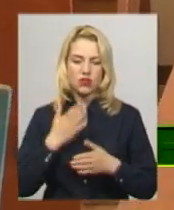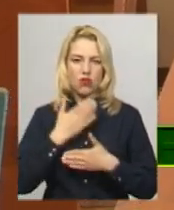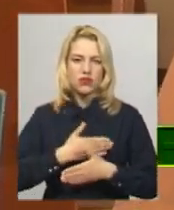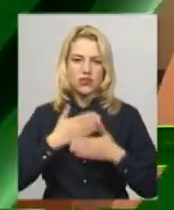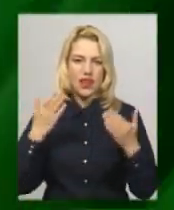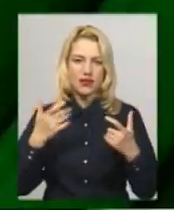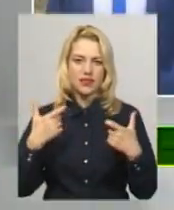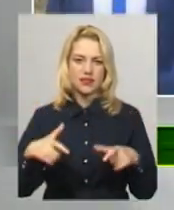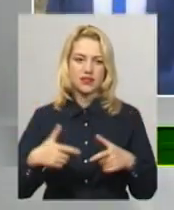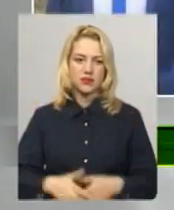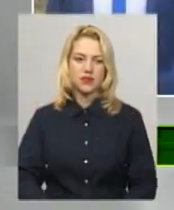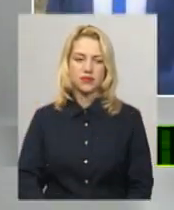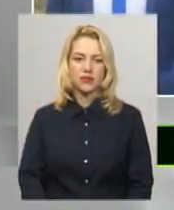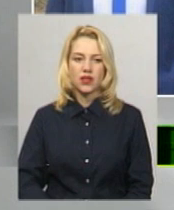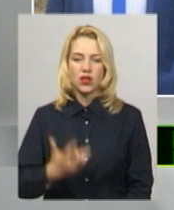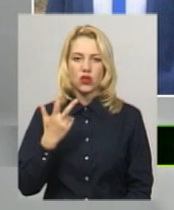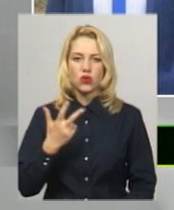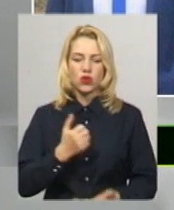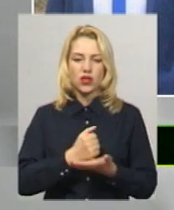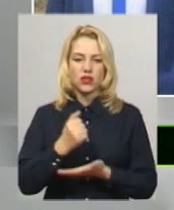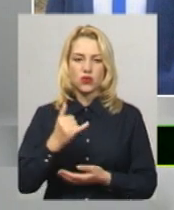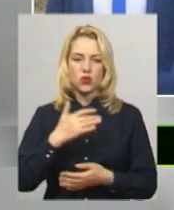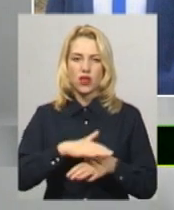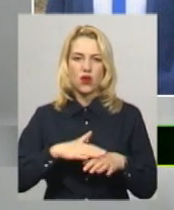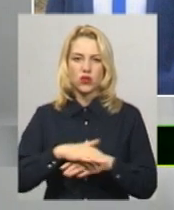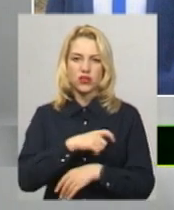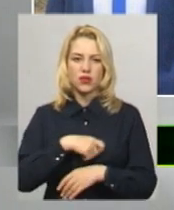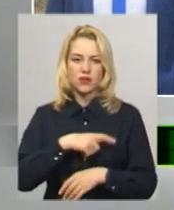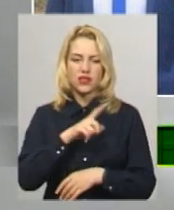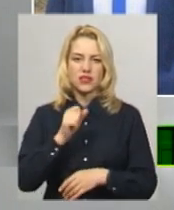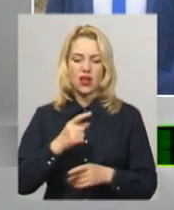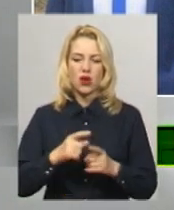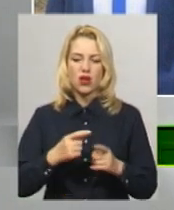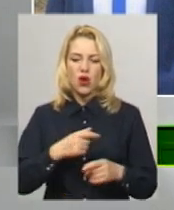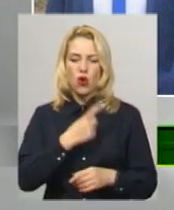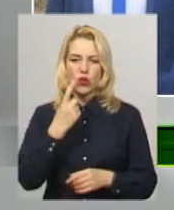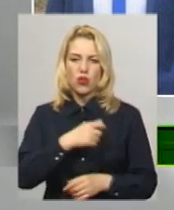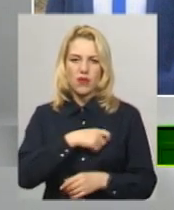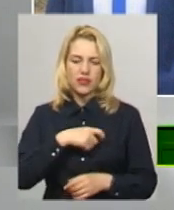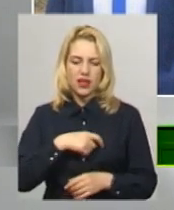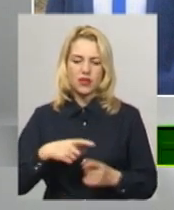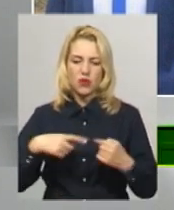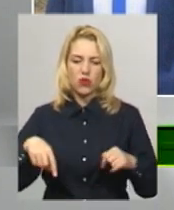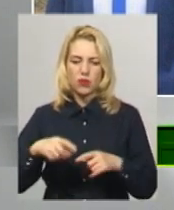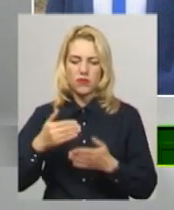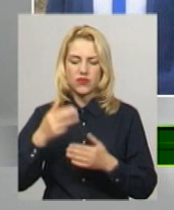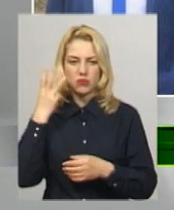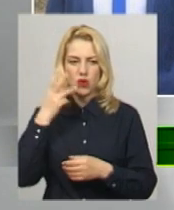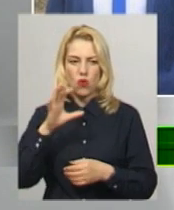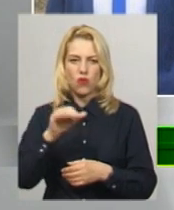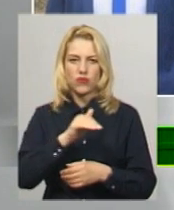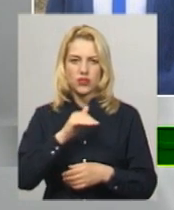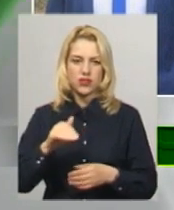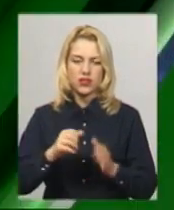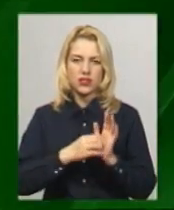іспит. Троє кандидатів у народні депутати за одномандатними округами від Хмельниччини офіційно зареєстровані у